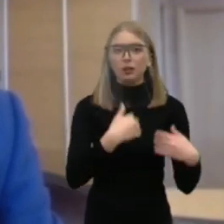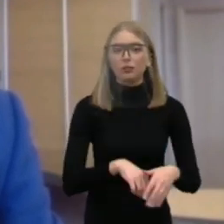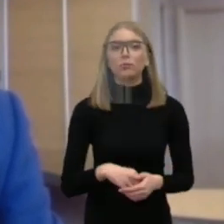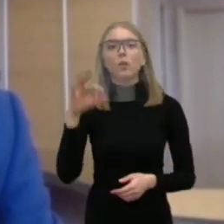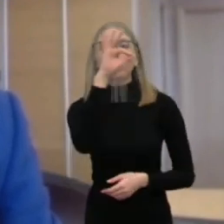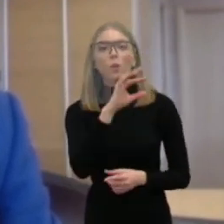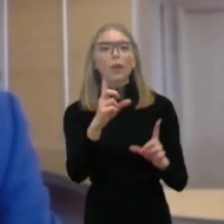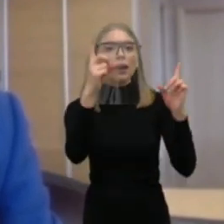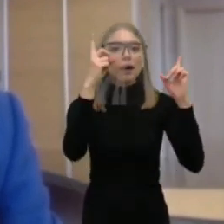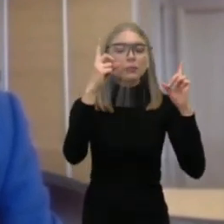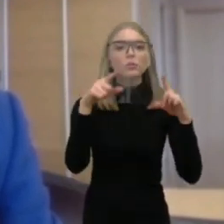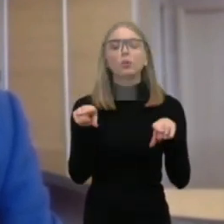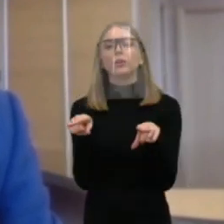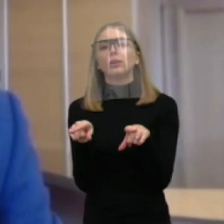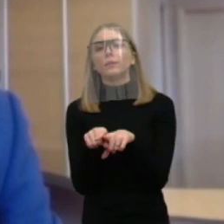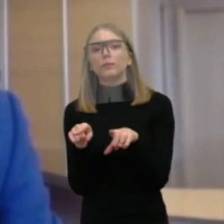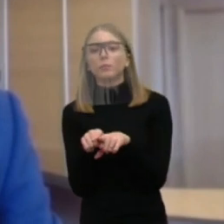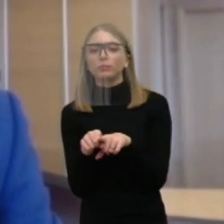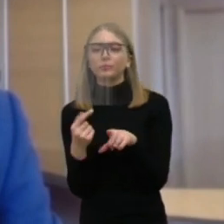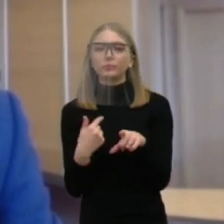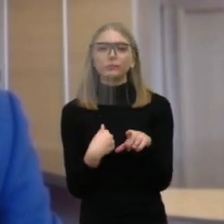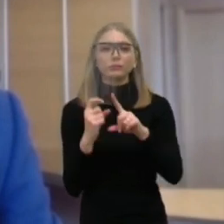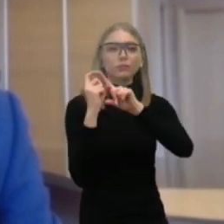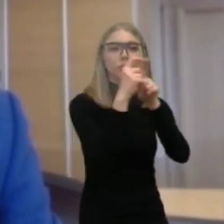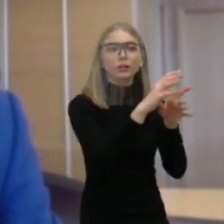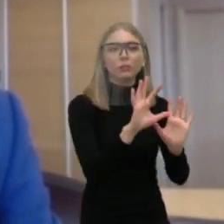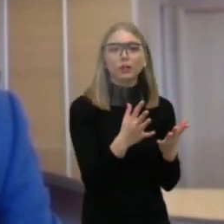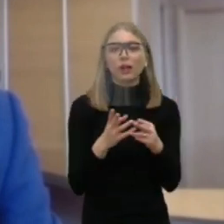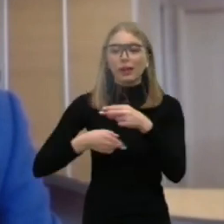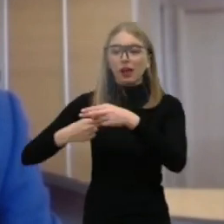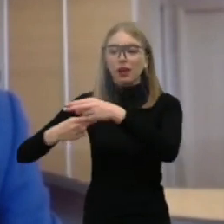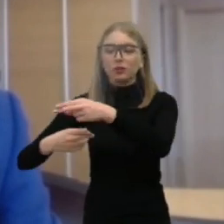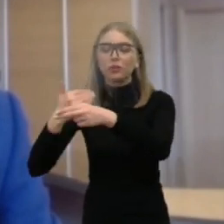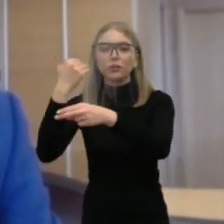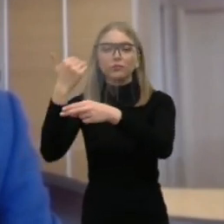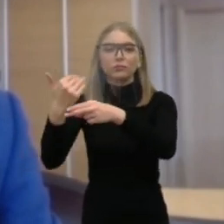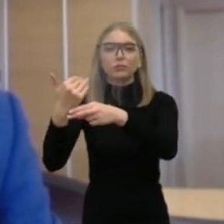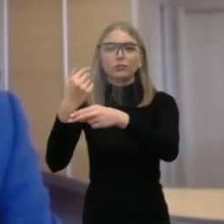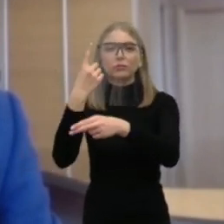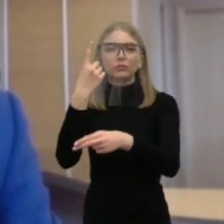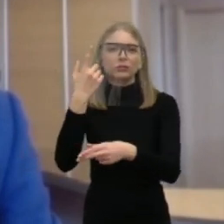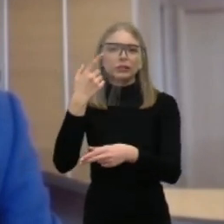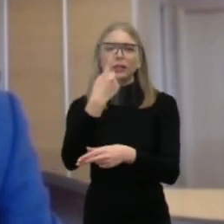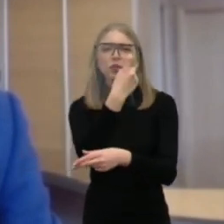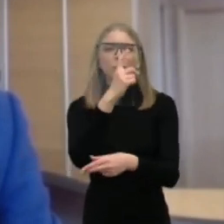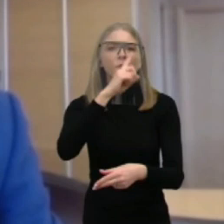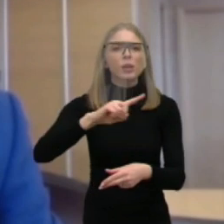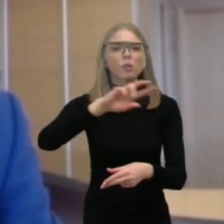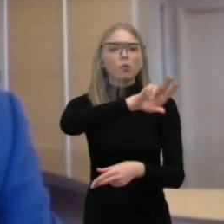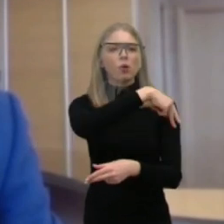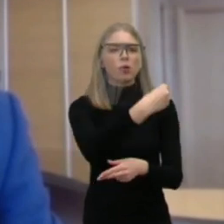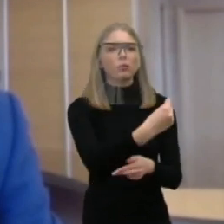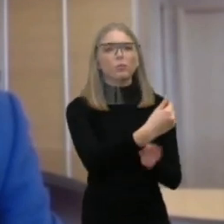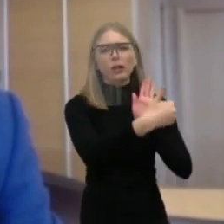dėl tų priekaištų ir namų darbūne atlikimo Lietuvos gilėžinkėliam galima įstabdama šimta milijoninė parama žaliosom